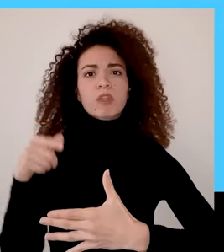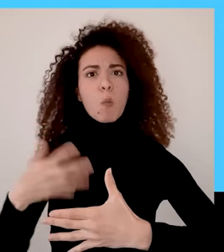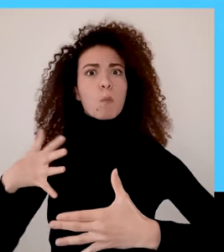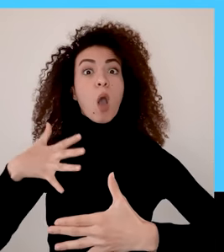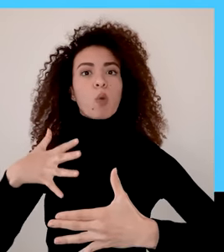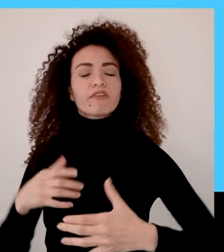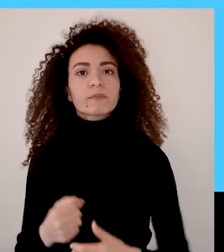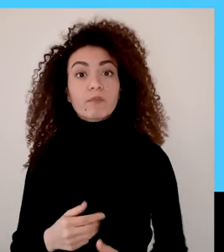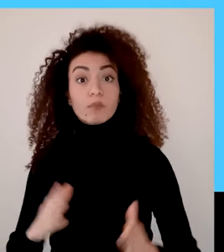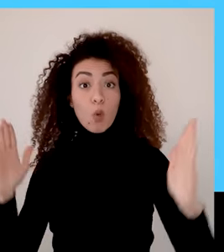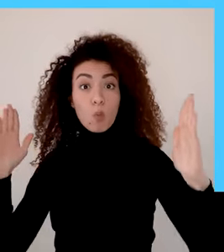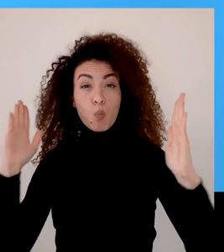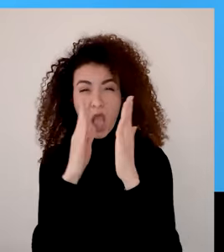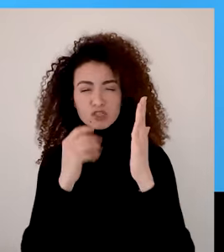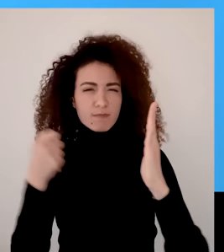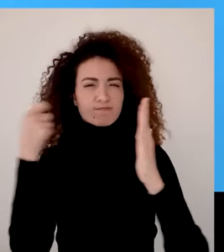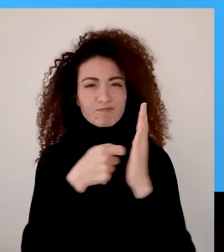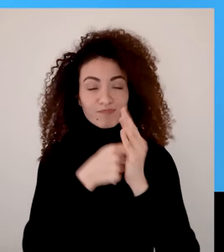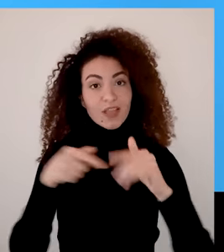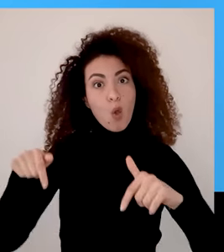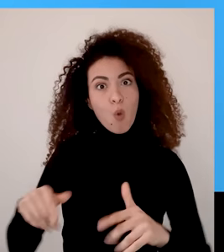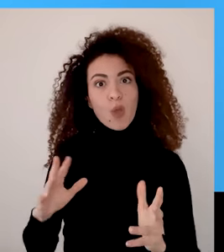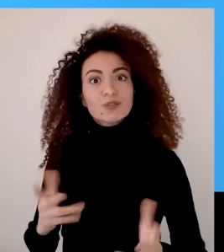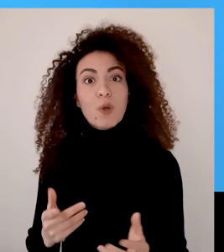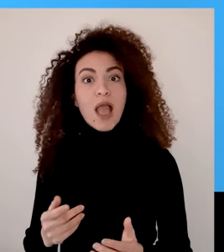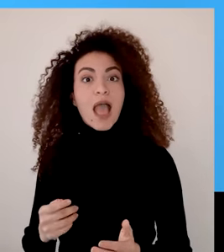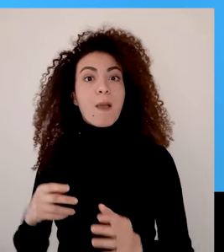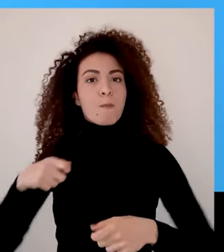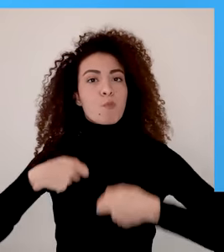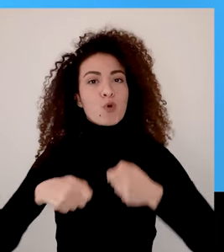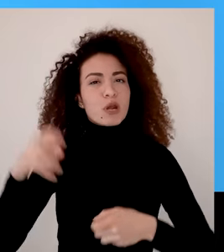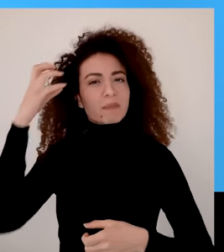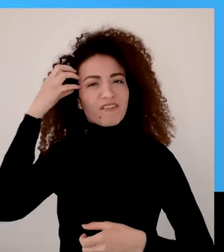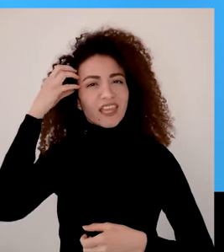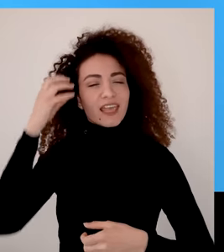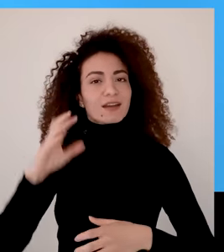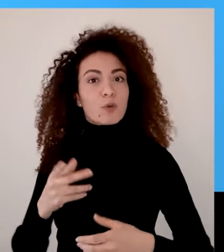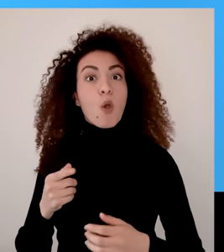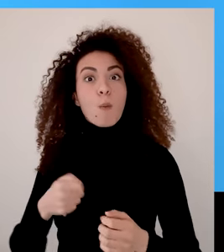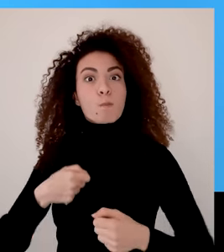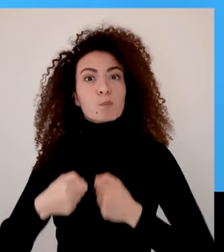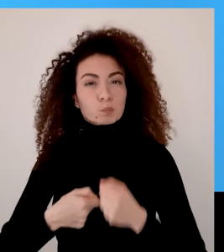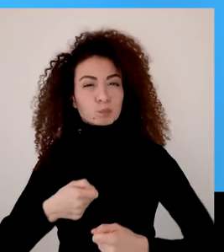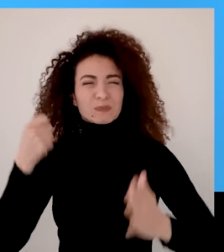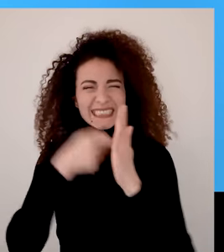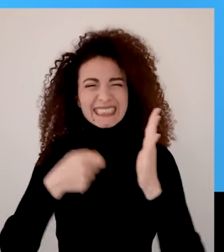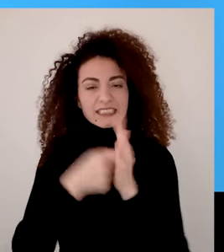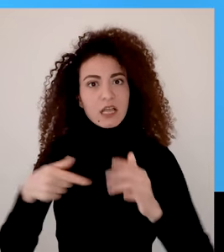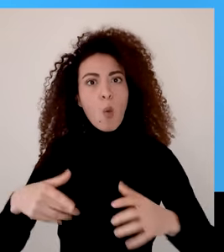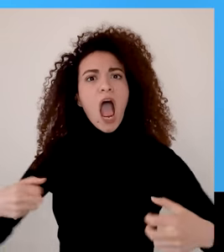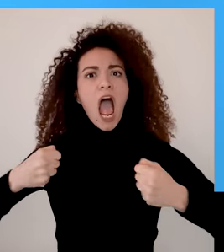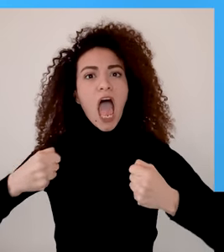والشك مثل حارس الكنز المخيف فمواجهته من خلال تطوير المرون الفكري والتمرس باستراتيجيات بتي اللي اختبرناها اليوم